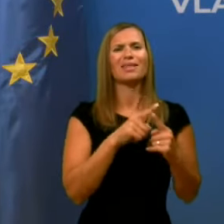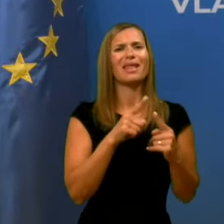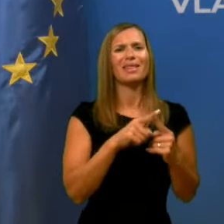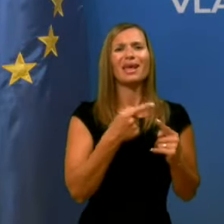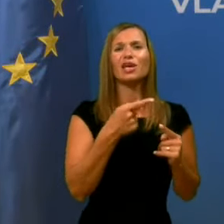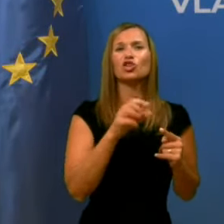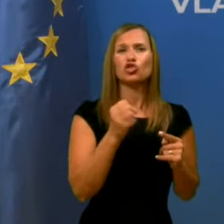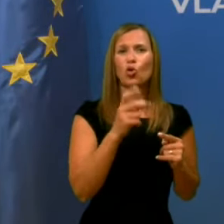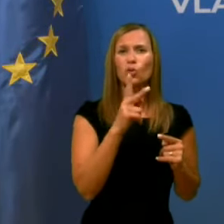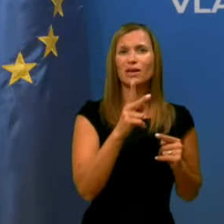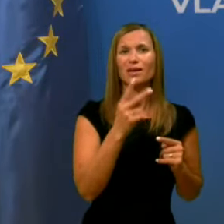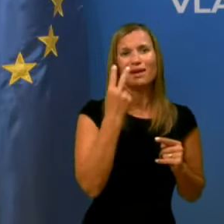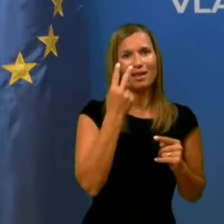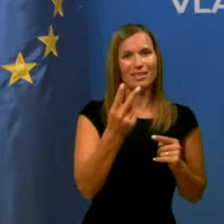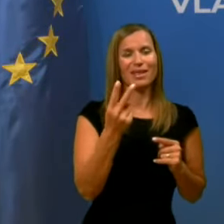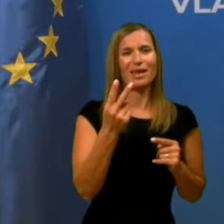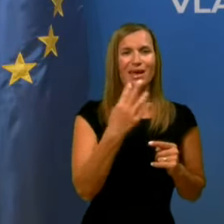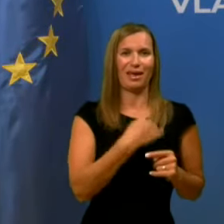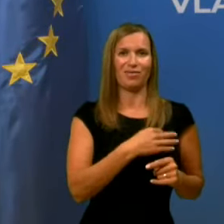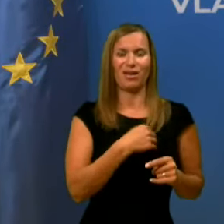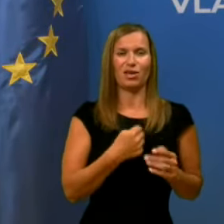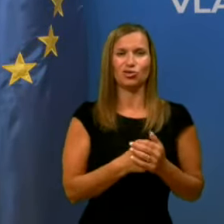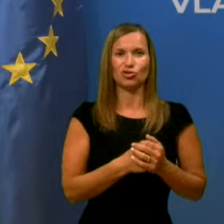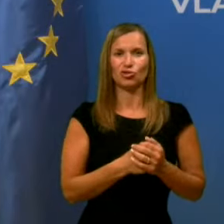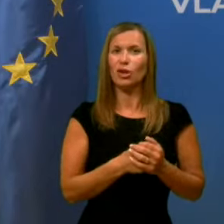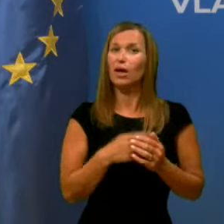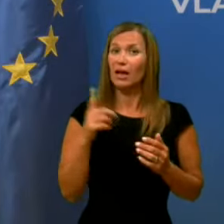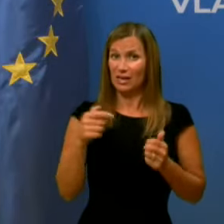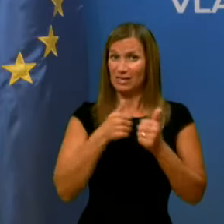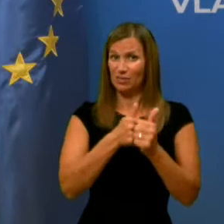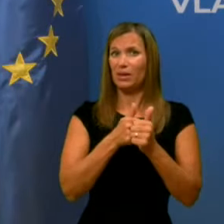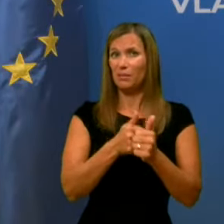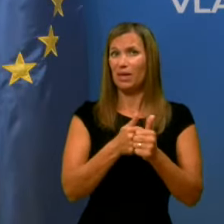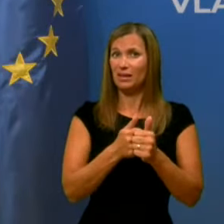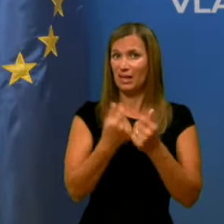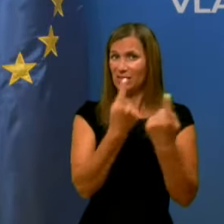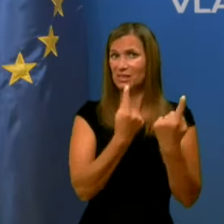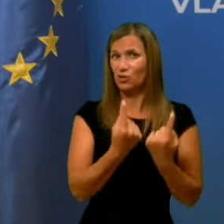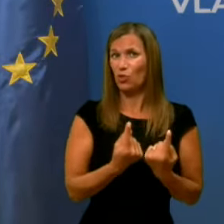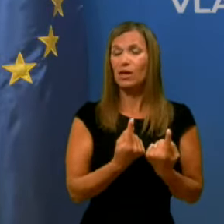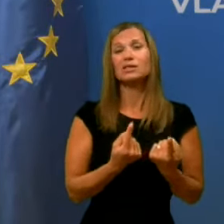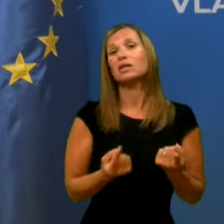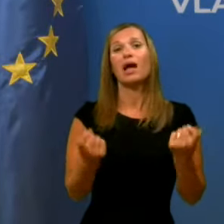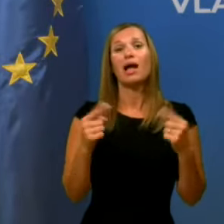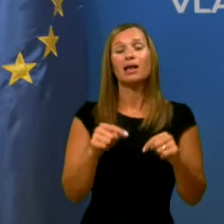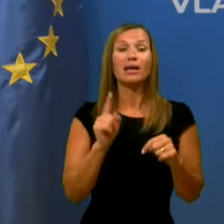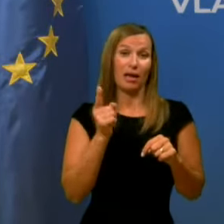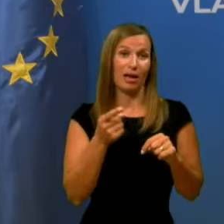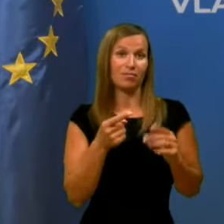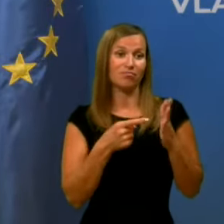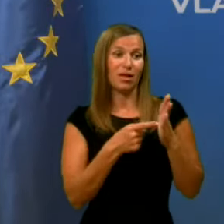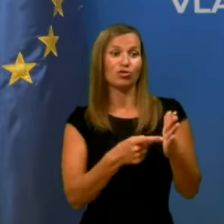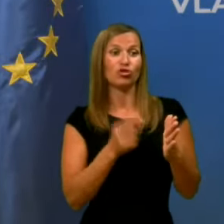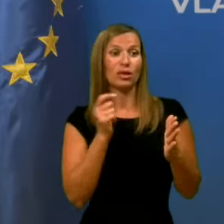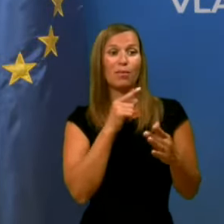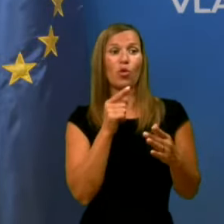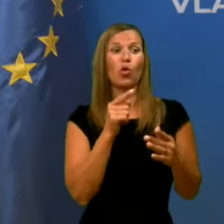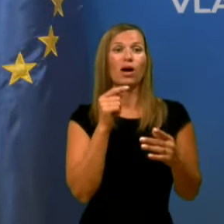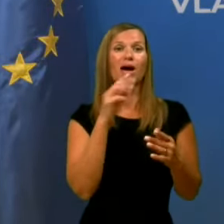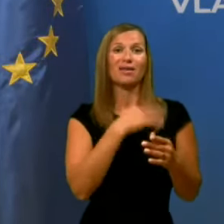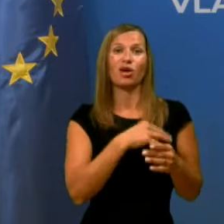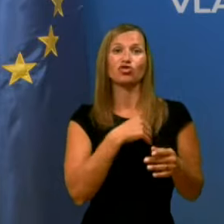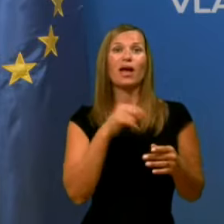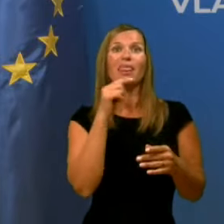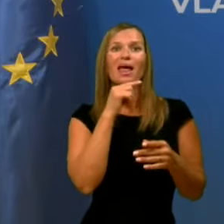Hrvaška po mailu pošiljal, spremljate situacijo najbrž ali kaj kaže, da bo šla Hrvaška na rdeči